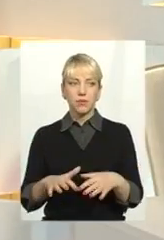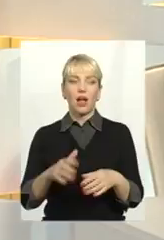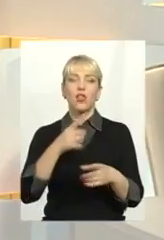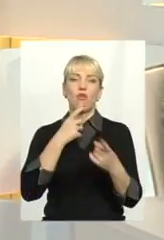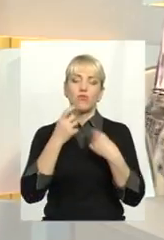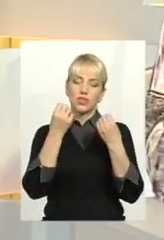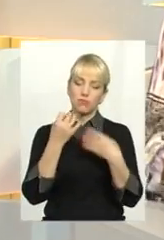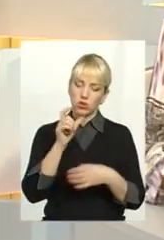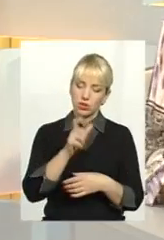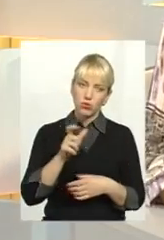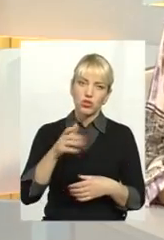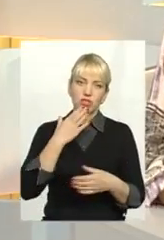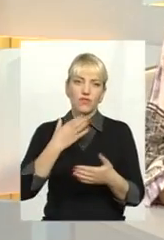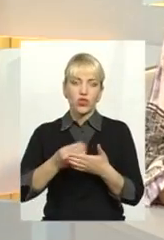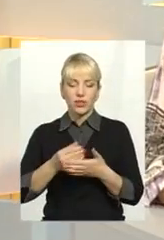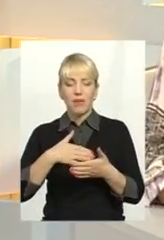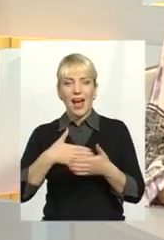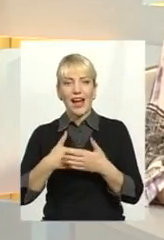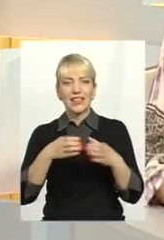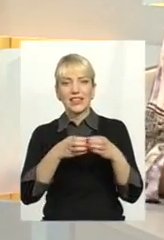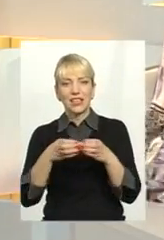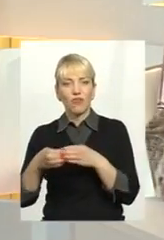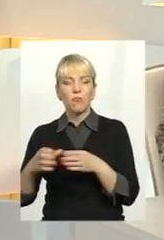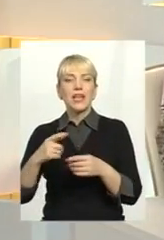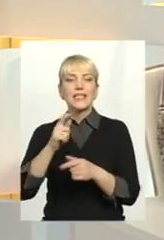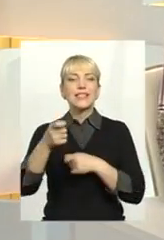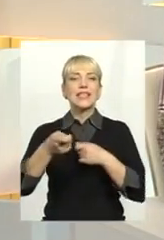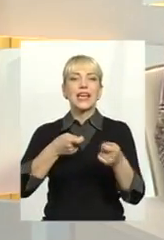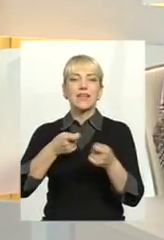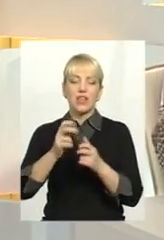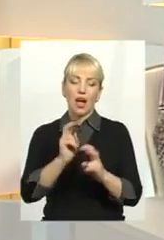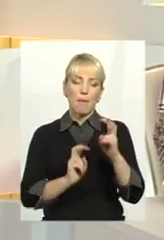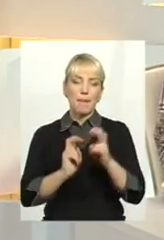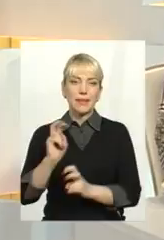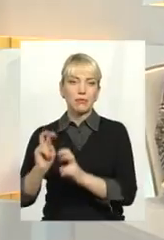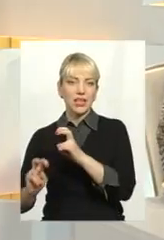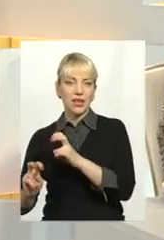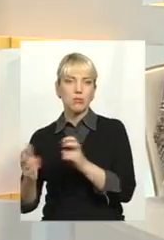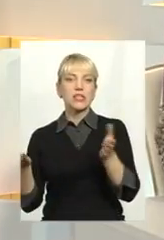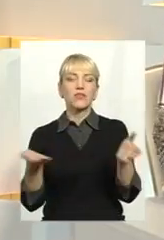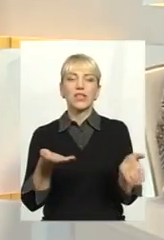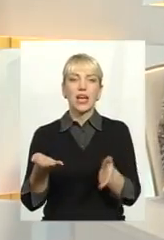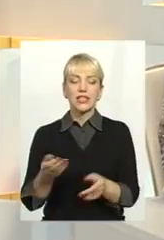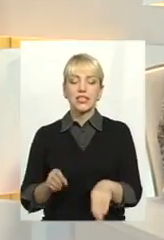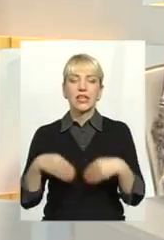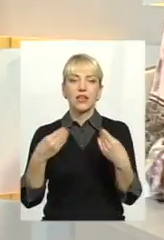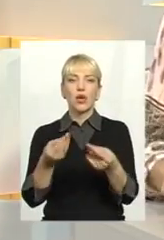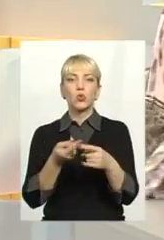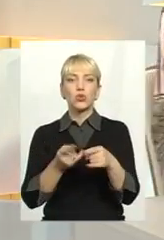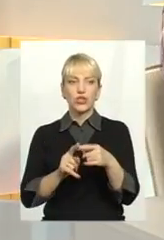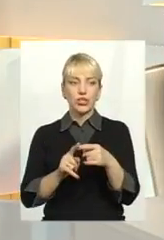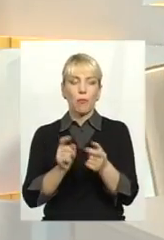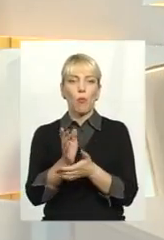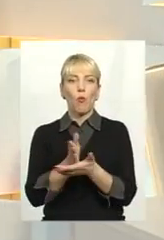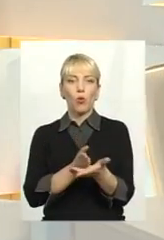людьми, зі своїм активом, з керівниками підприємств, які надають ті послуги, я так